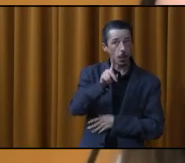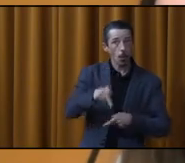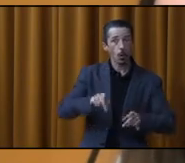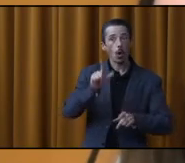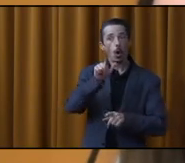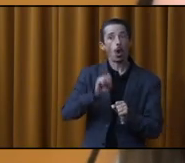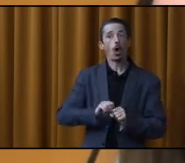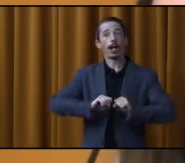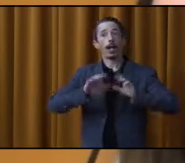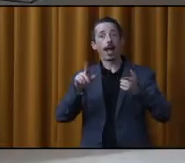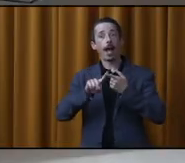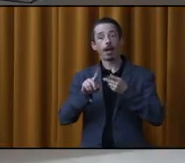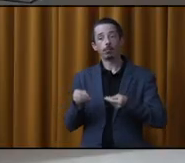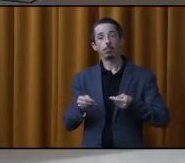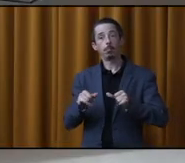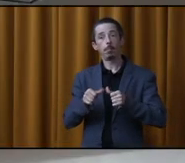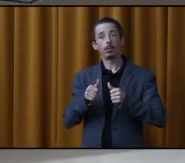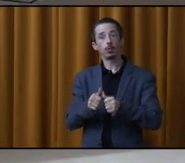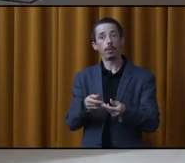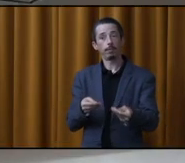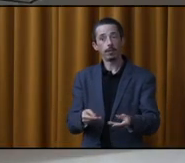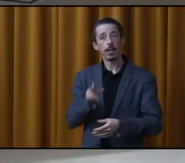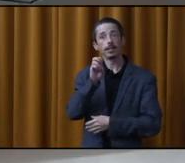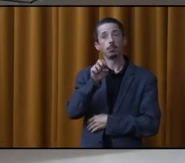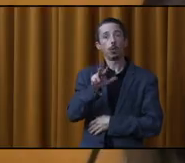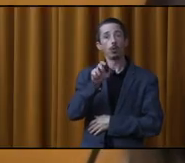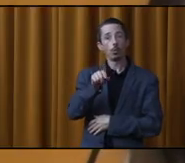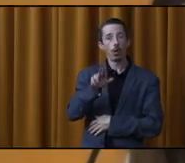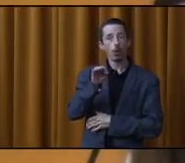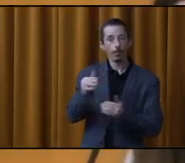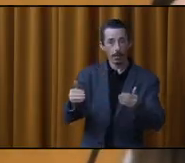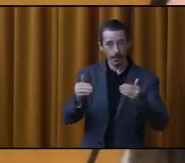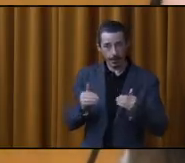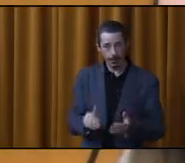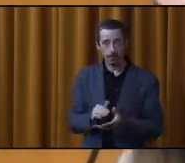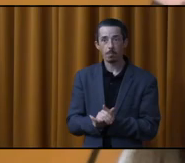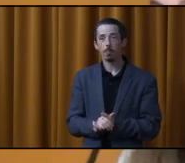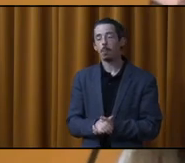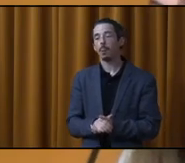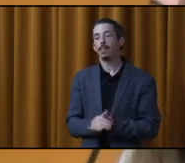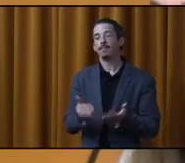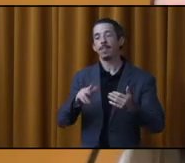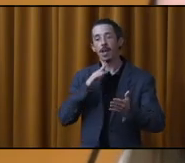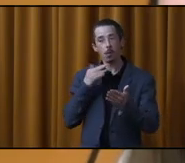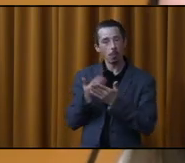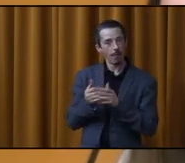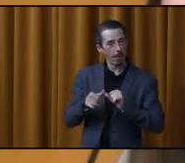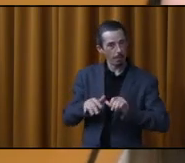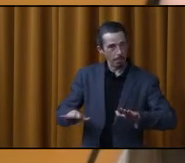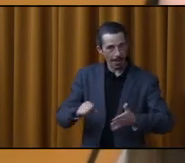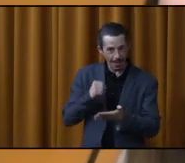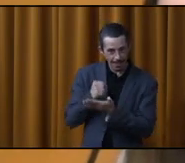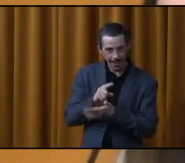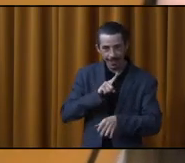Leclerc tel que déposé. Merci. 6.3.9. Il s'agit ici d'approuver les plans datés du 23 mars